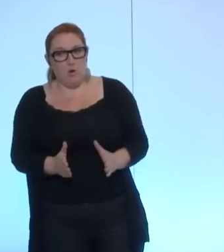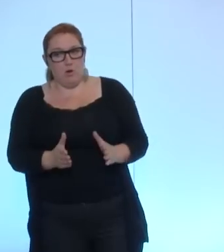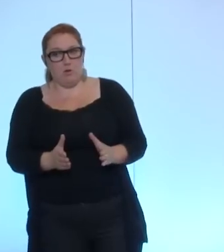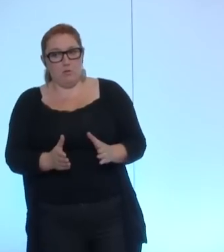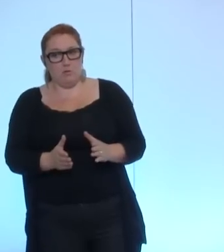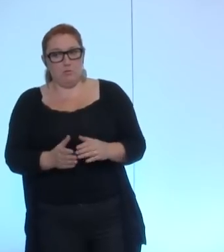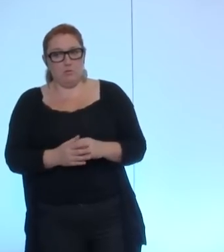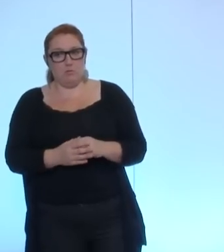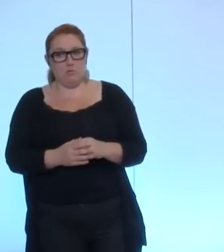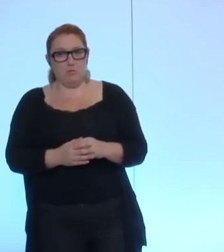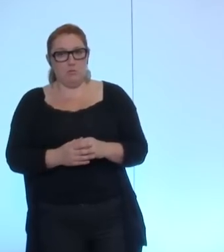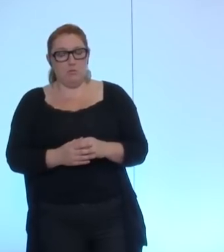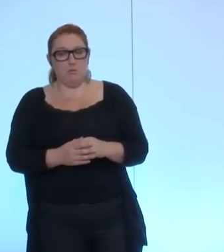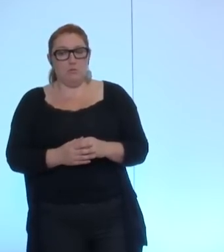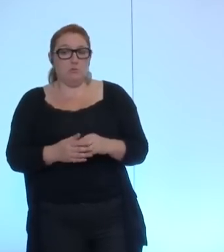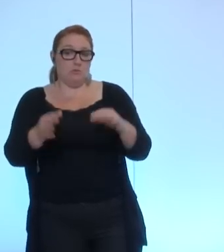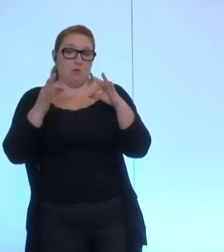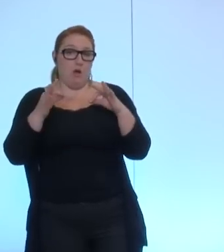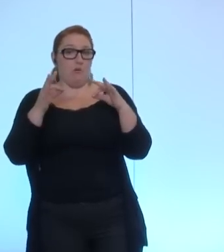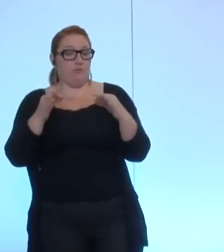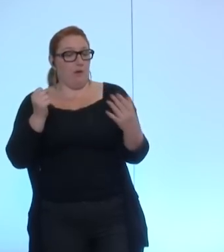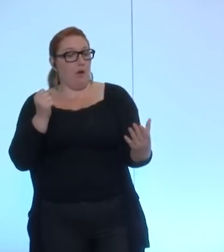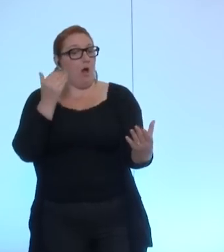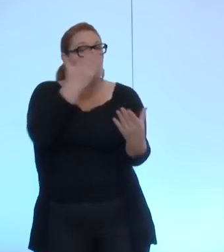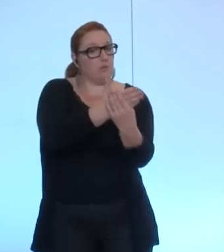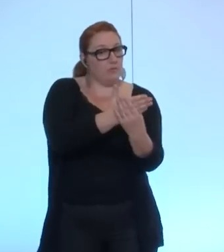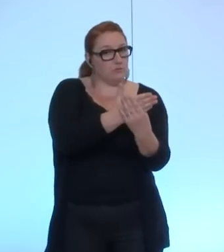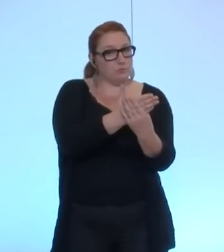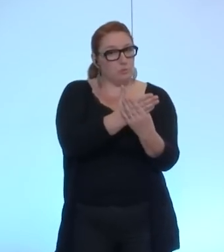sur une intervention qui doit être évaluée à sa juste mesure